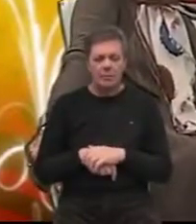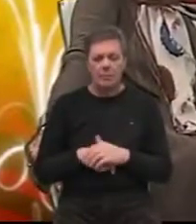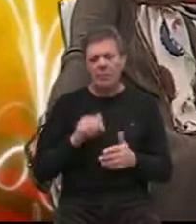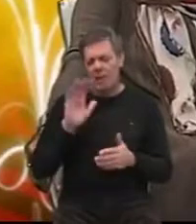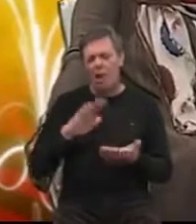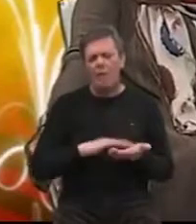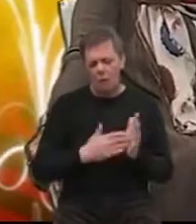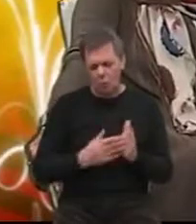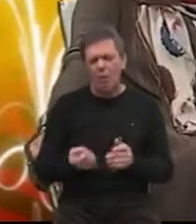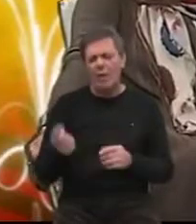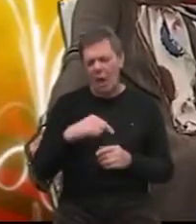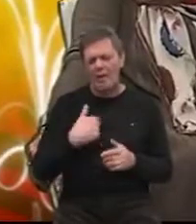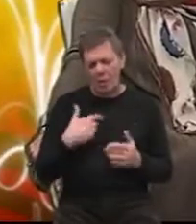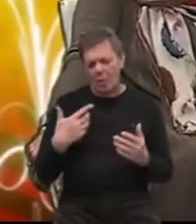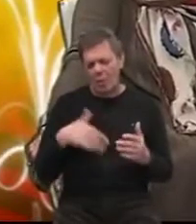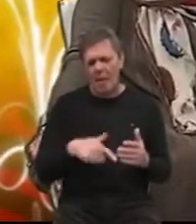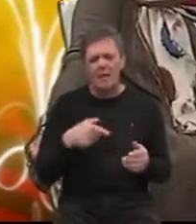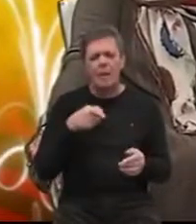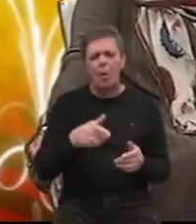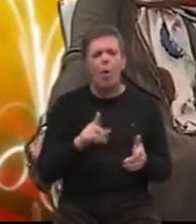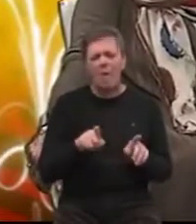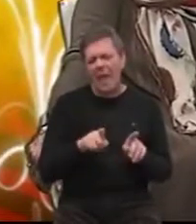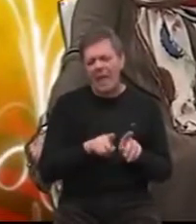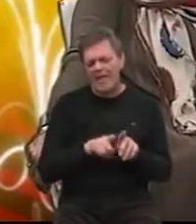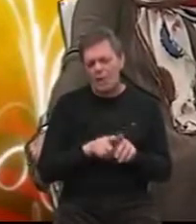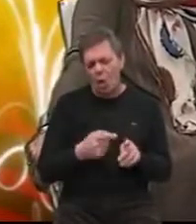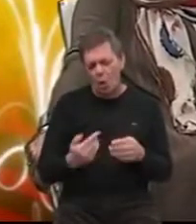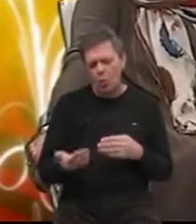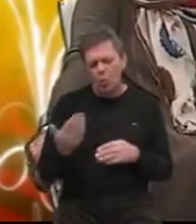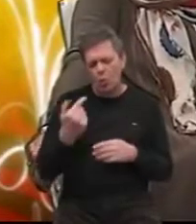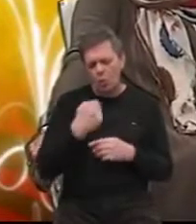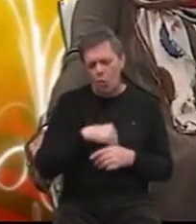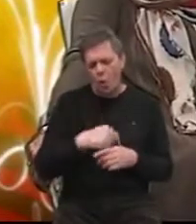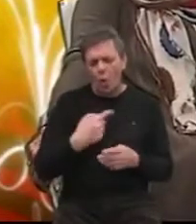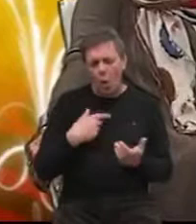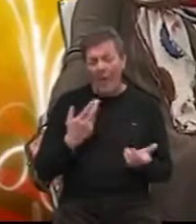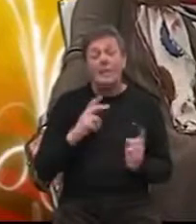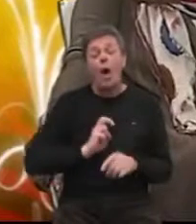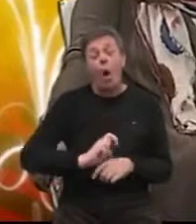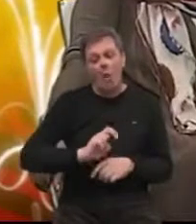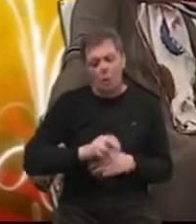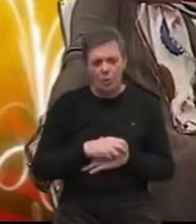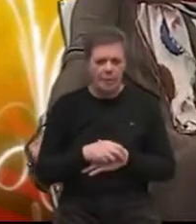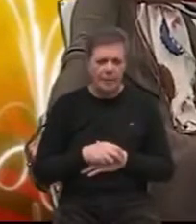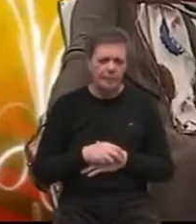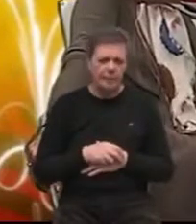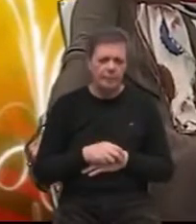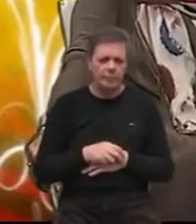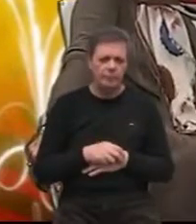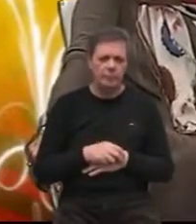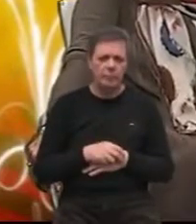Njegova supruga je dolazila kod nas i on je čak pred dva mjeseca, zadnji puta, došao kod nas hodajući. To je